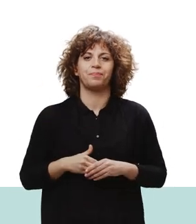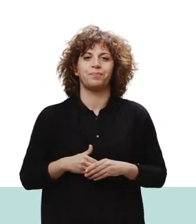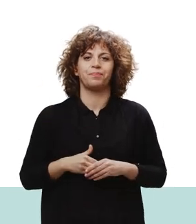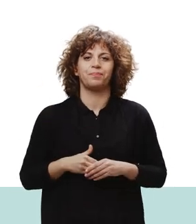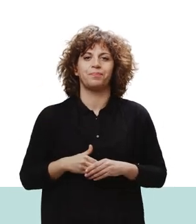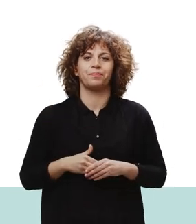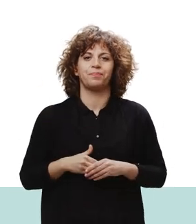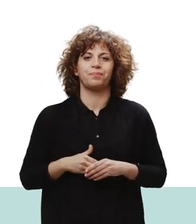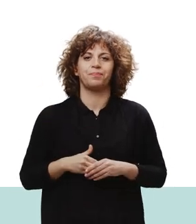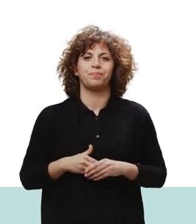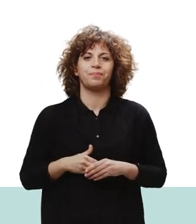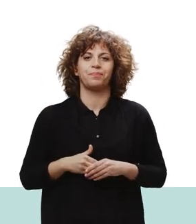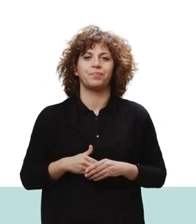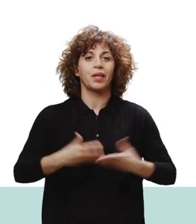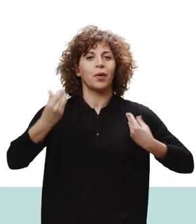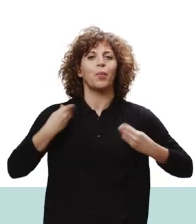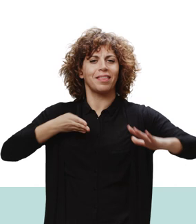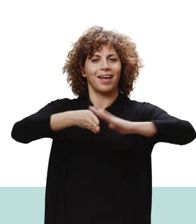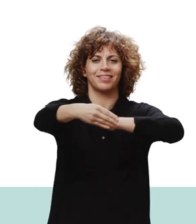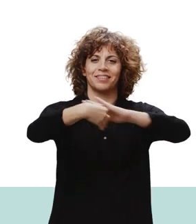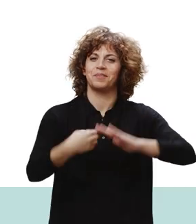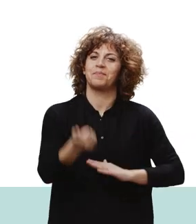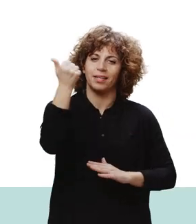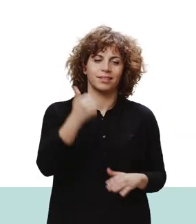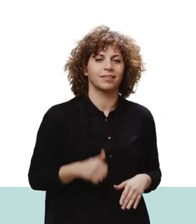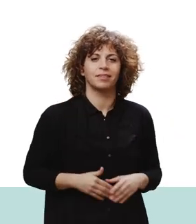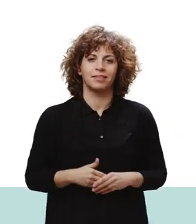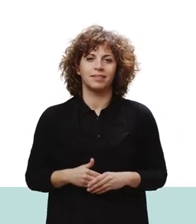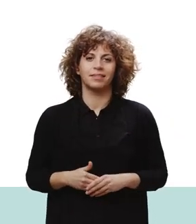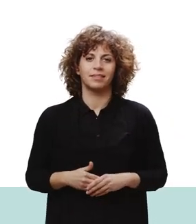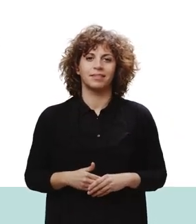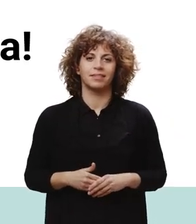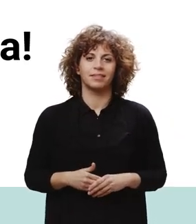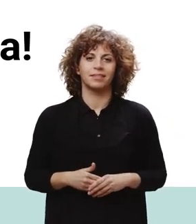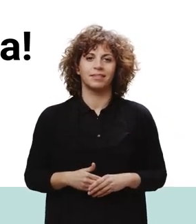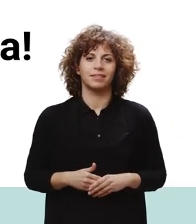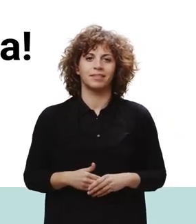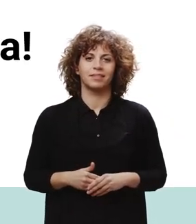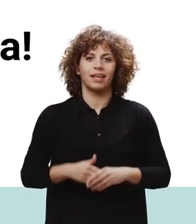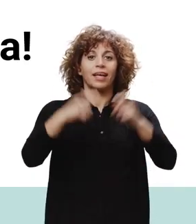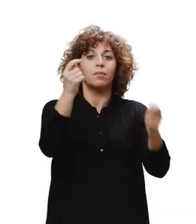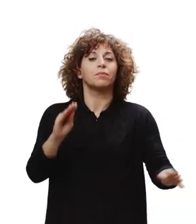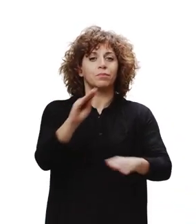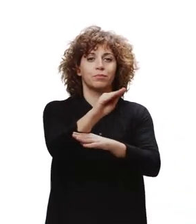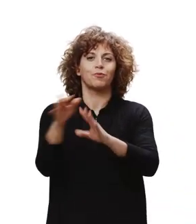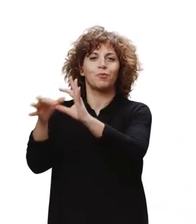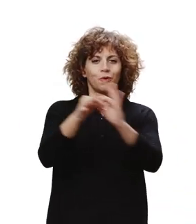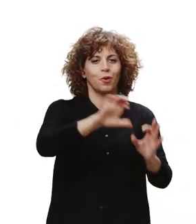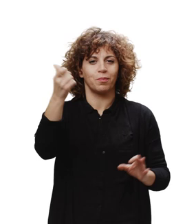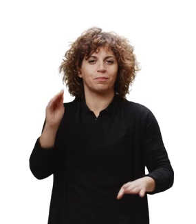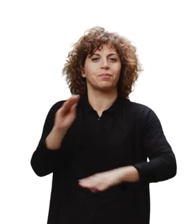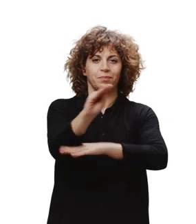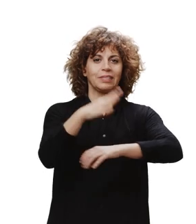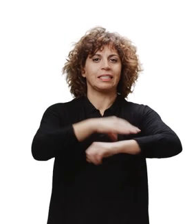bederatzi, zero-zero, telefono zenbakian. Irizgarritasuna, denon eskura. Europar